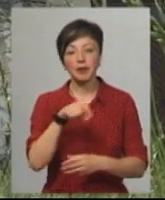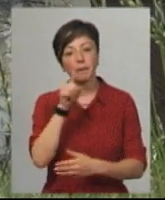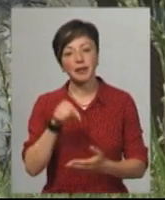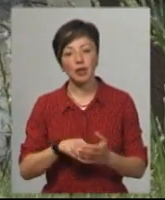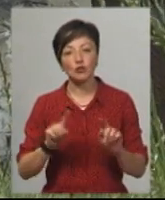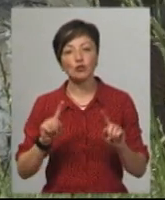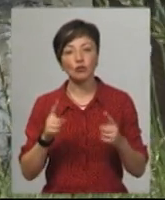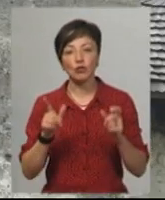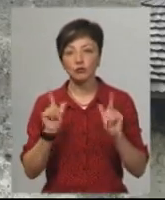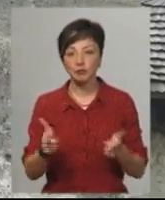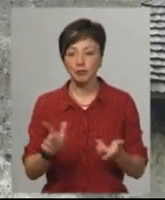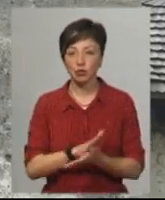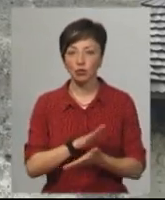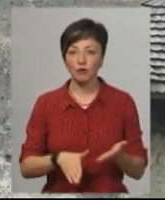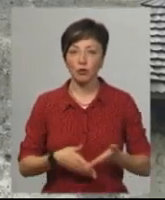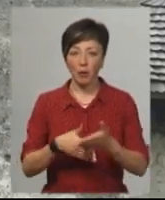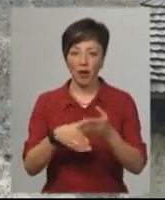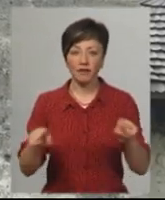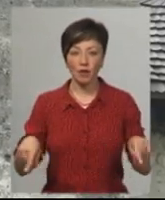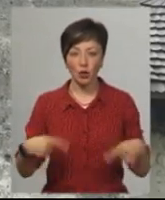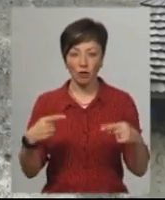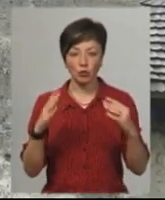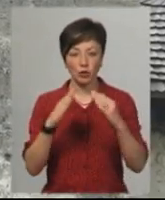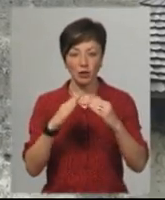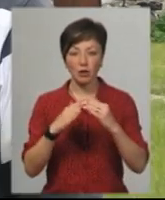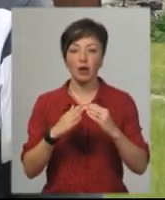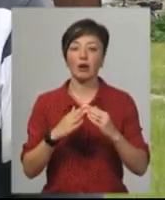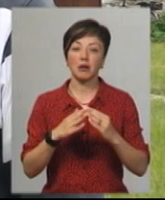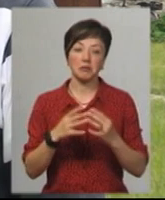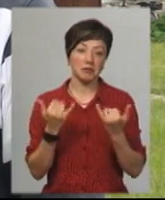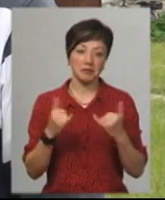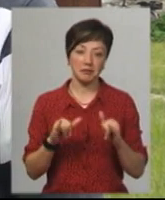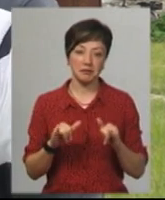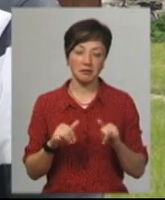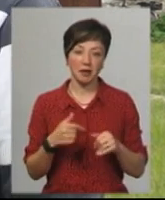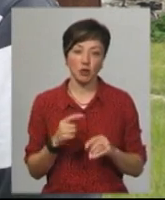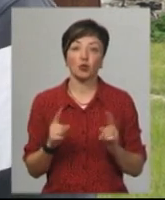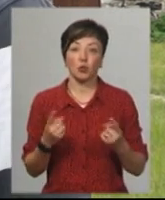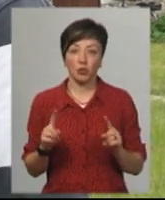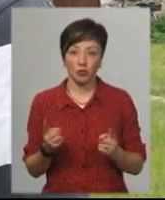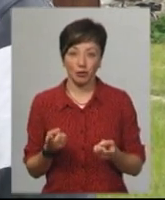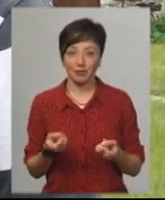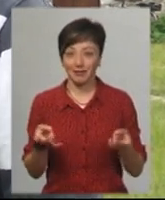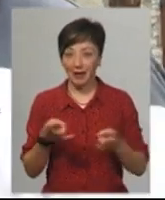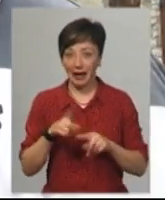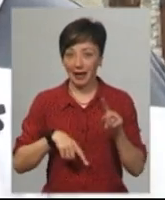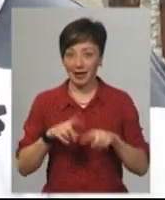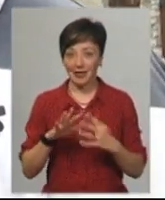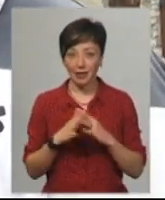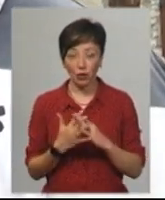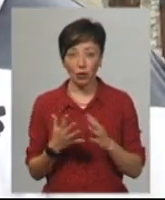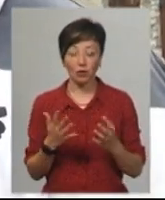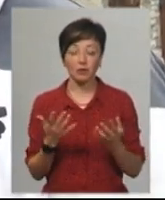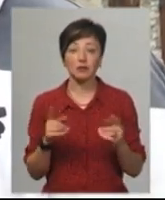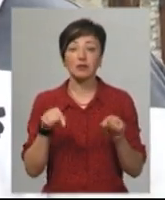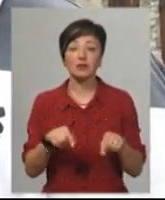чому чоловік зголосився безкоштовно допомагати відновлювати резиденцію, Віктора Дерев'янка дивує. Ну, як чому, то ж рідне село. В селі